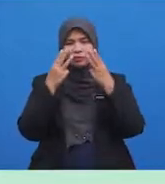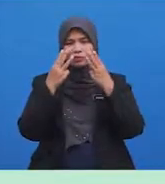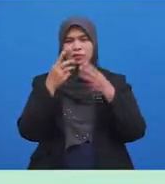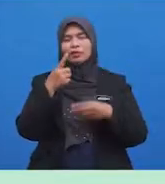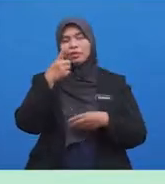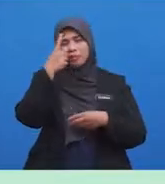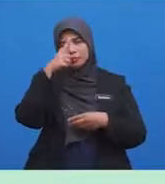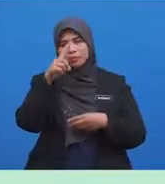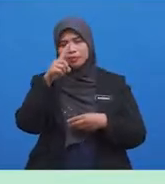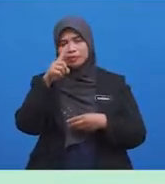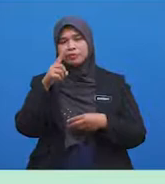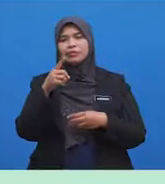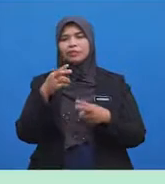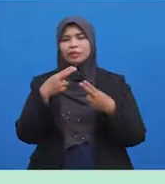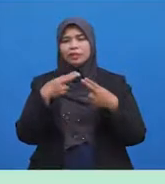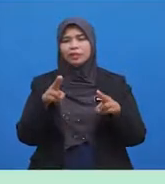lillahi ta'ala